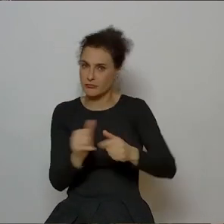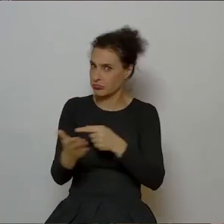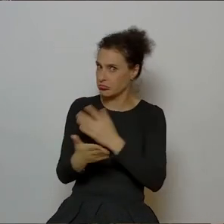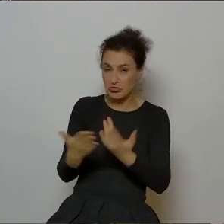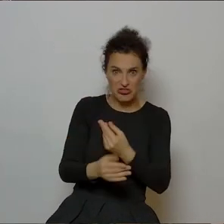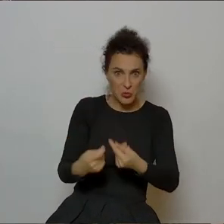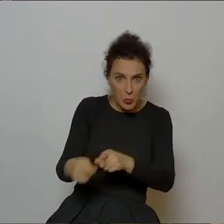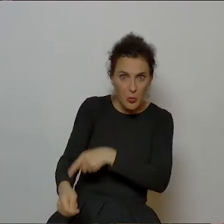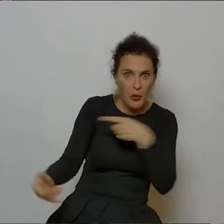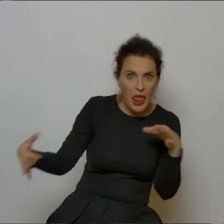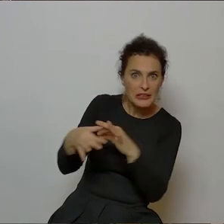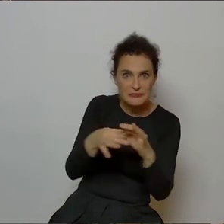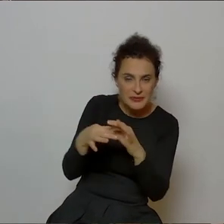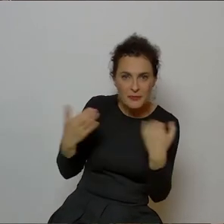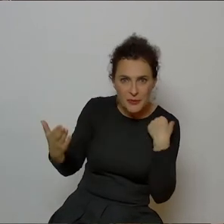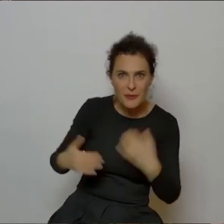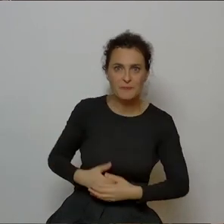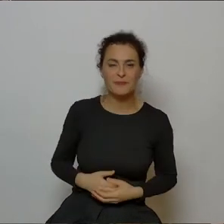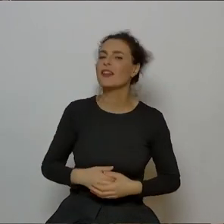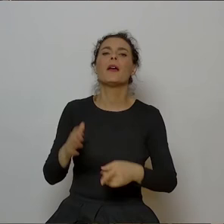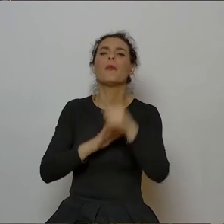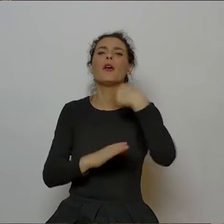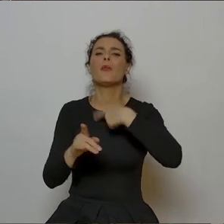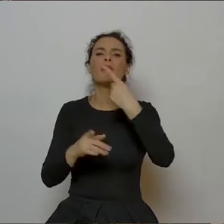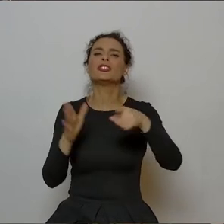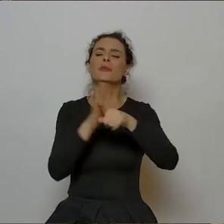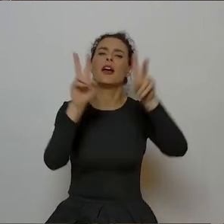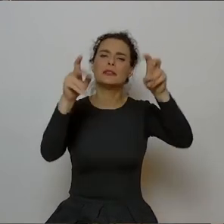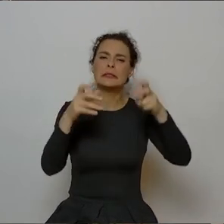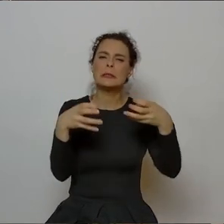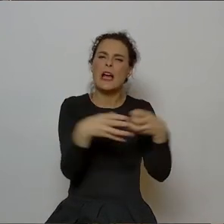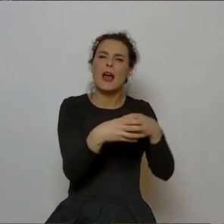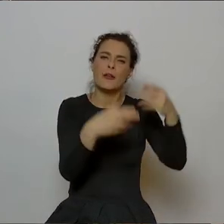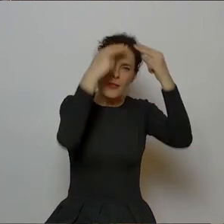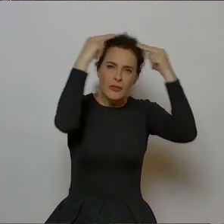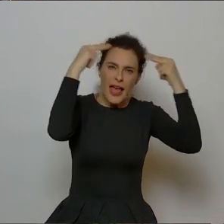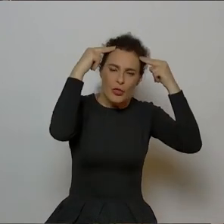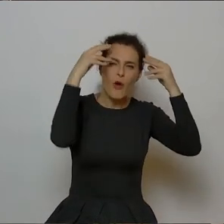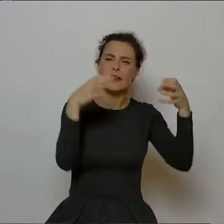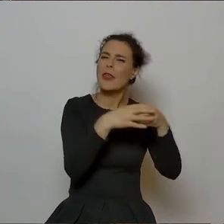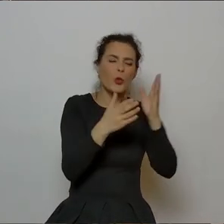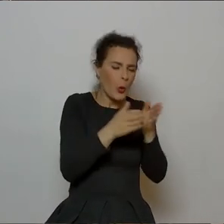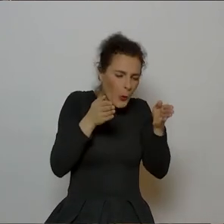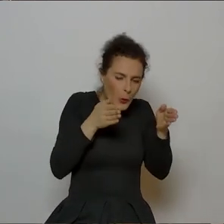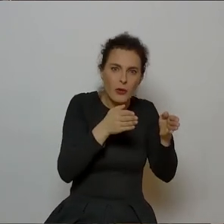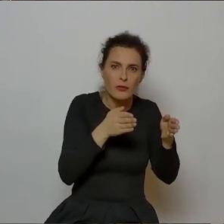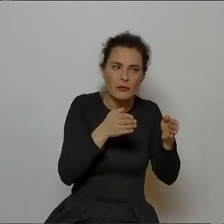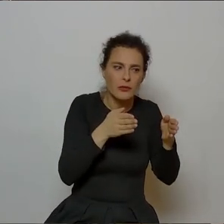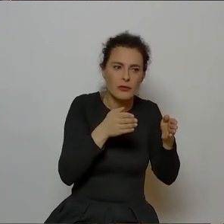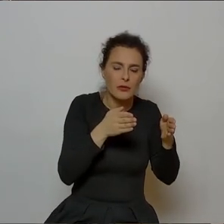od, jak powiedziałem, przesądu o hermetyczności Norwida, jeżeli chodzi o muzykę.